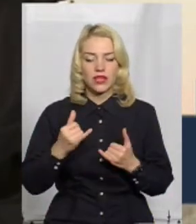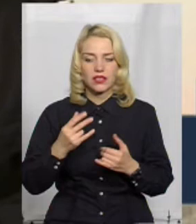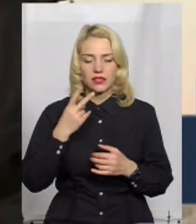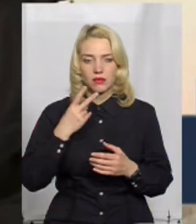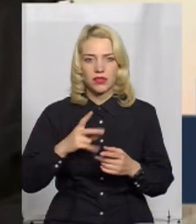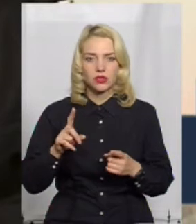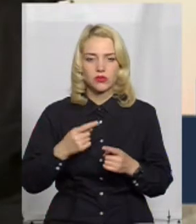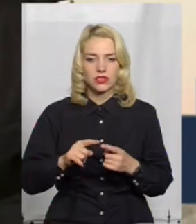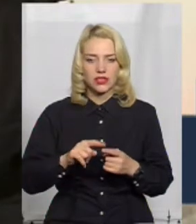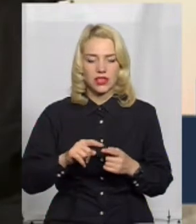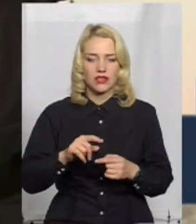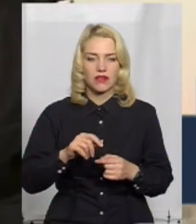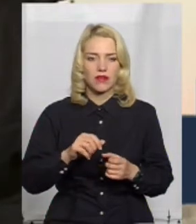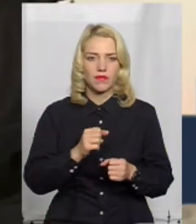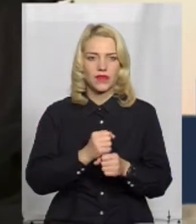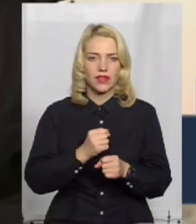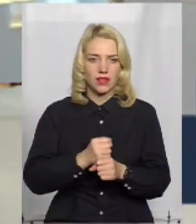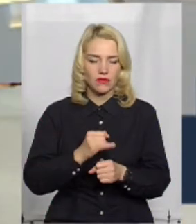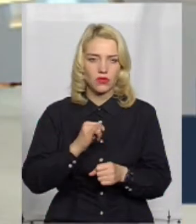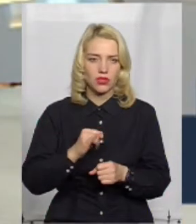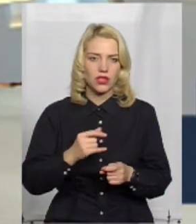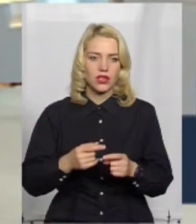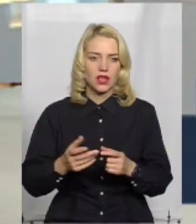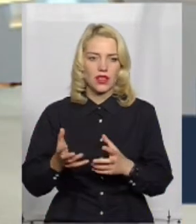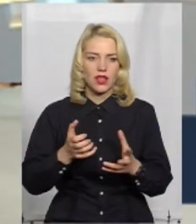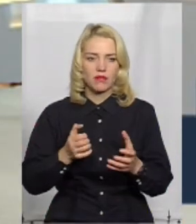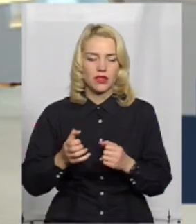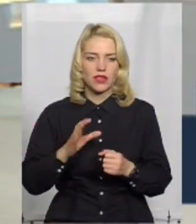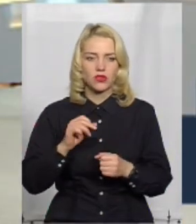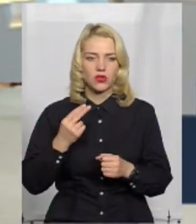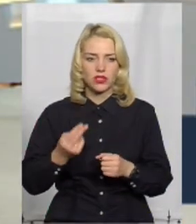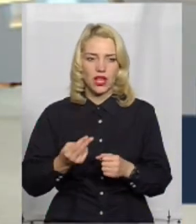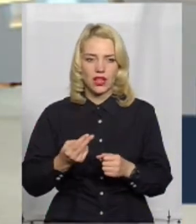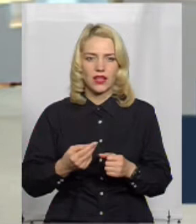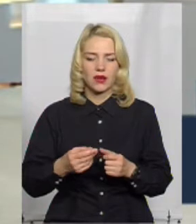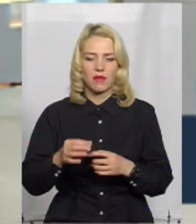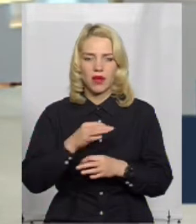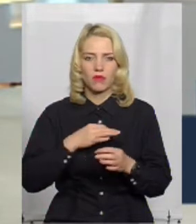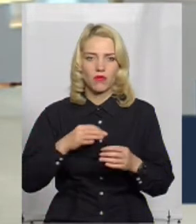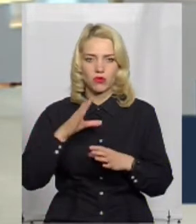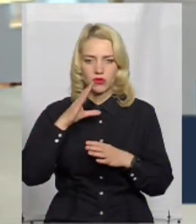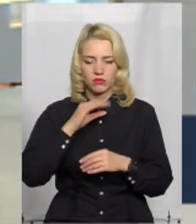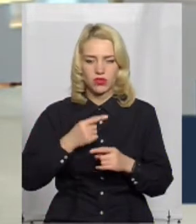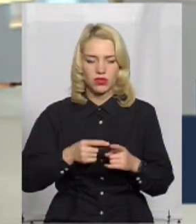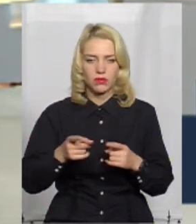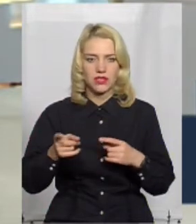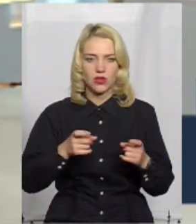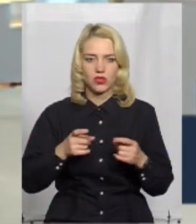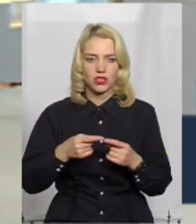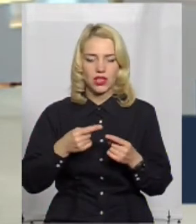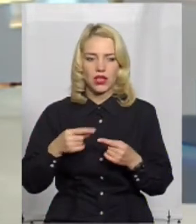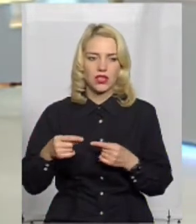бачимо, що це дієве, і набір на Інститут соціальних перемовників-2 прийшов досить успішно, і ми залучили і інші